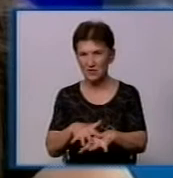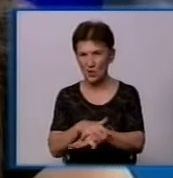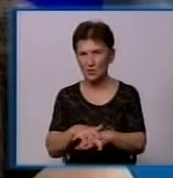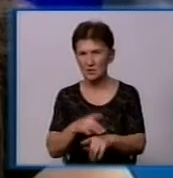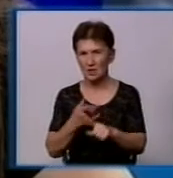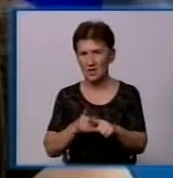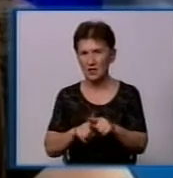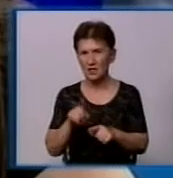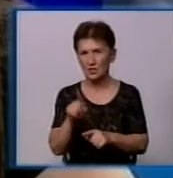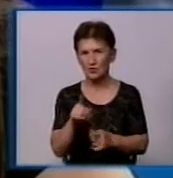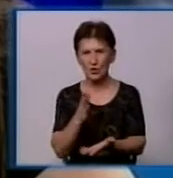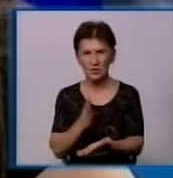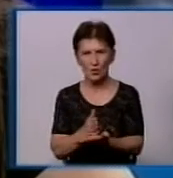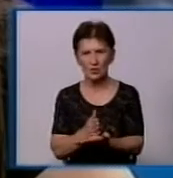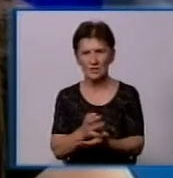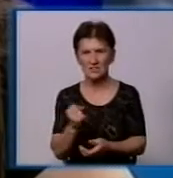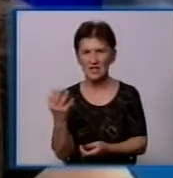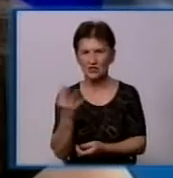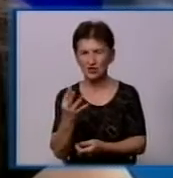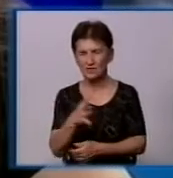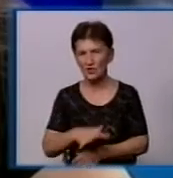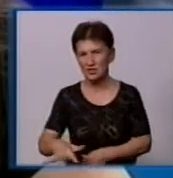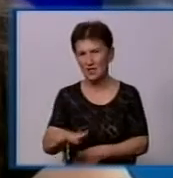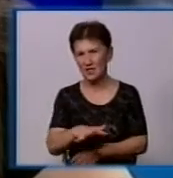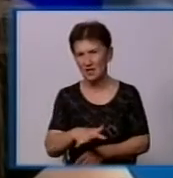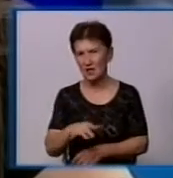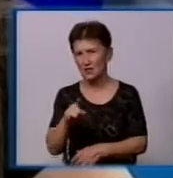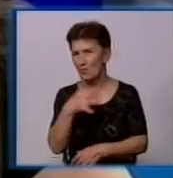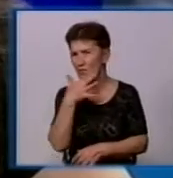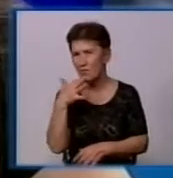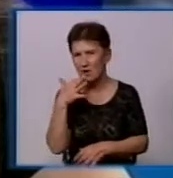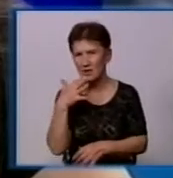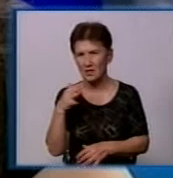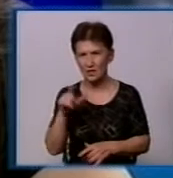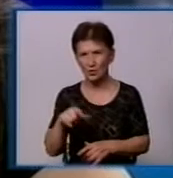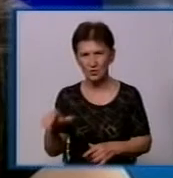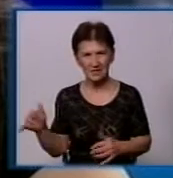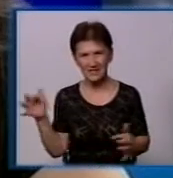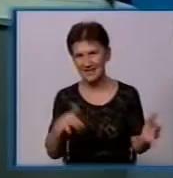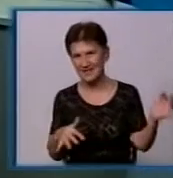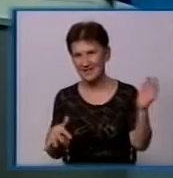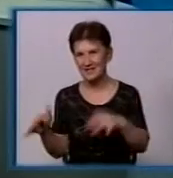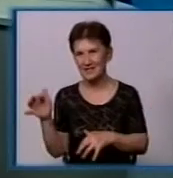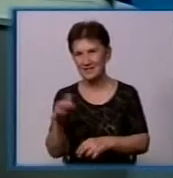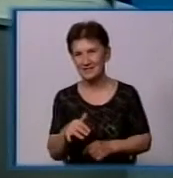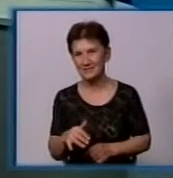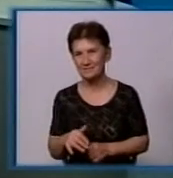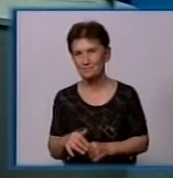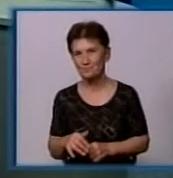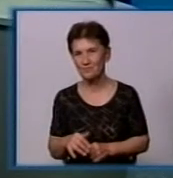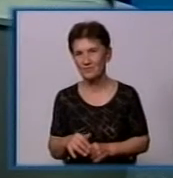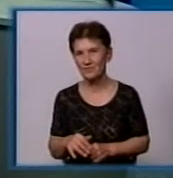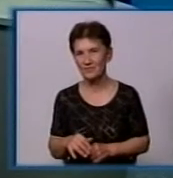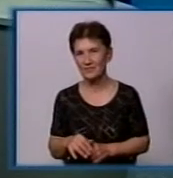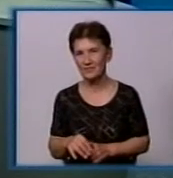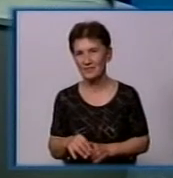на території 4-го ЖЕКО, дуже велике. Туди приходять люди з всього міста. Так, а ви розмістили майданчики лише уже